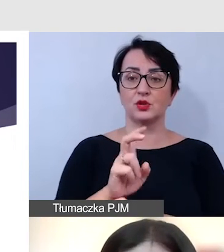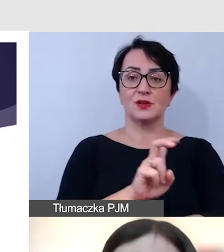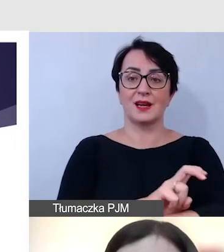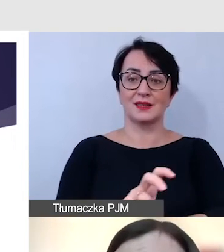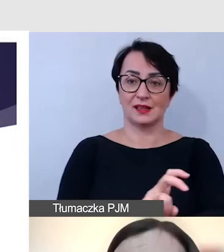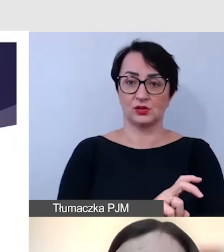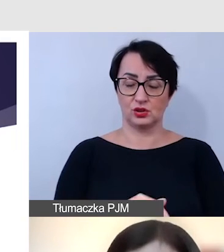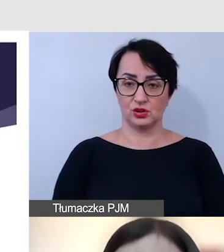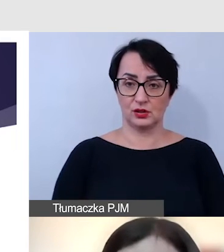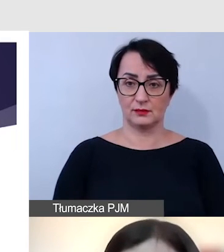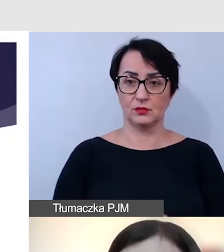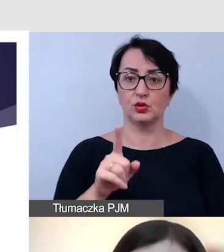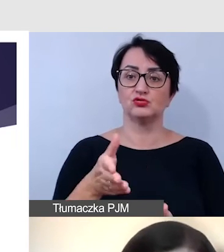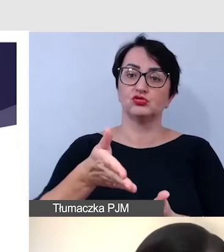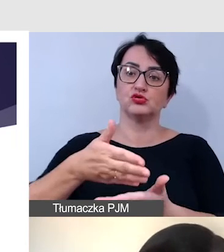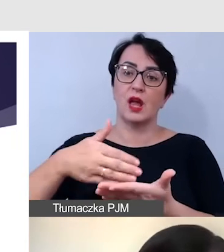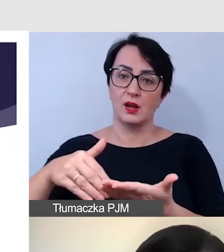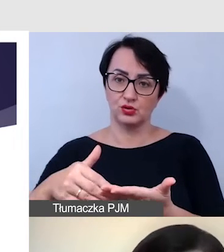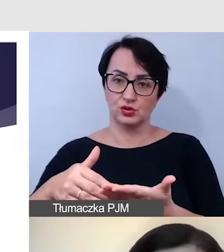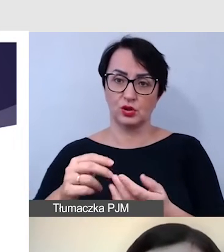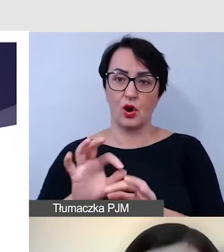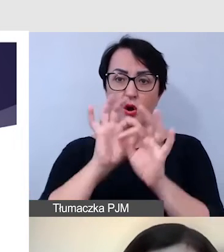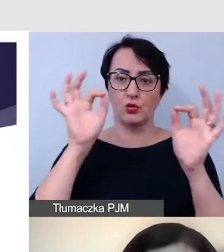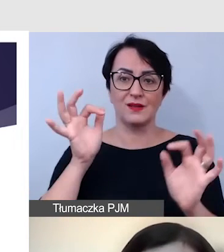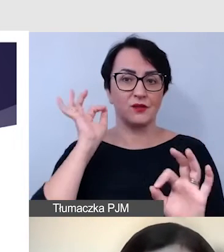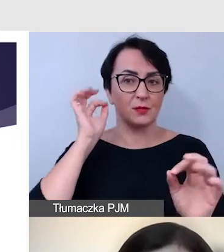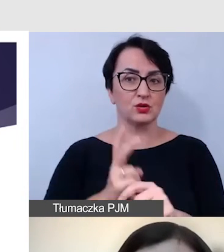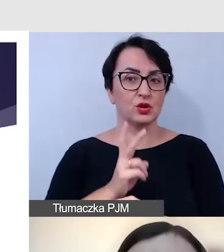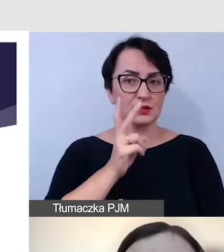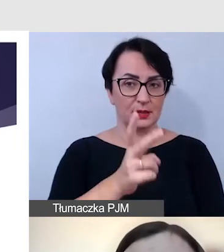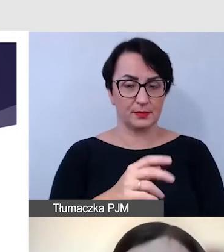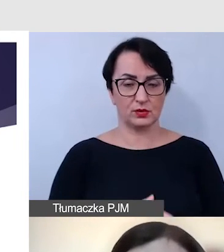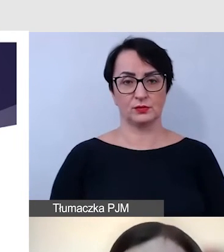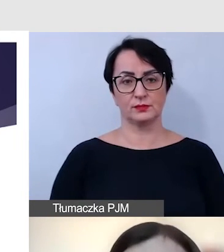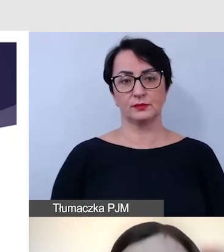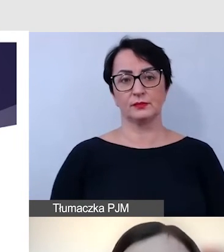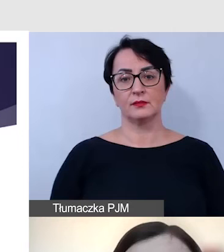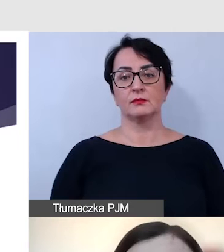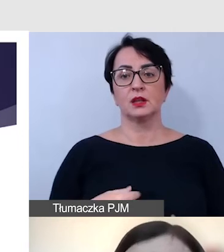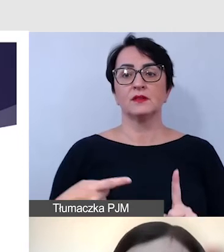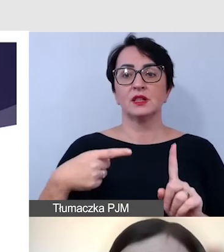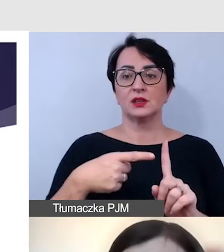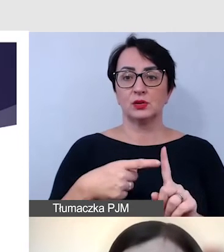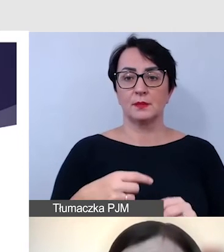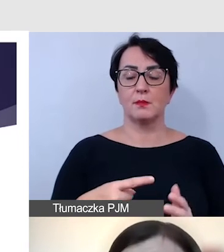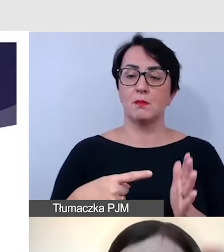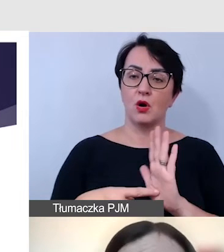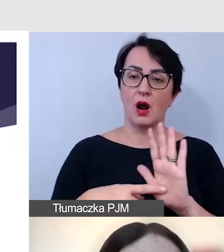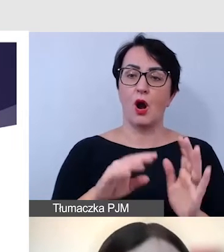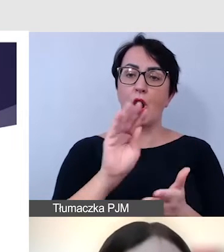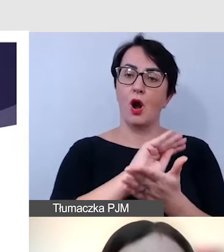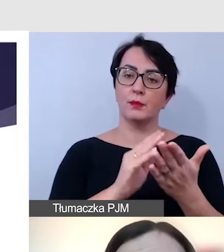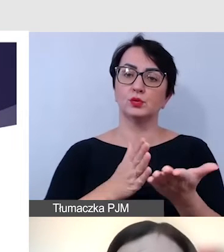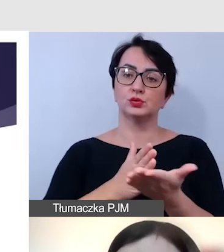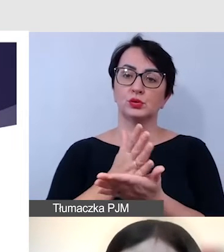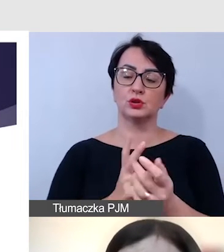wydarzenia, która jest częścią informacji o dostępności wydarzenia. Wskazujemy opis usług dostępnościowych,